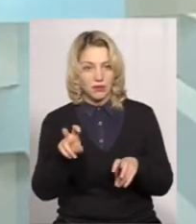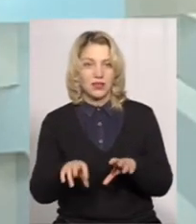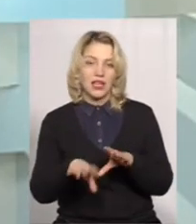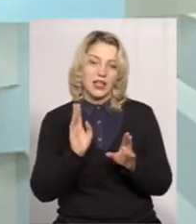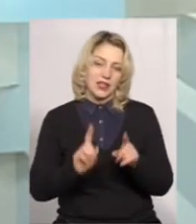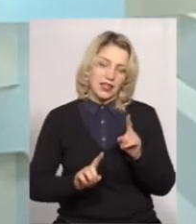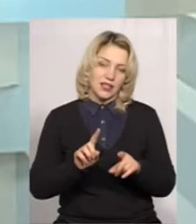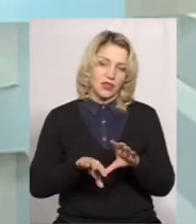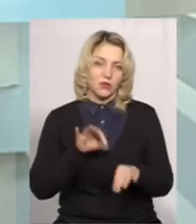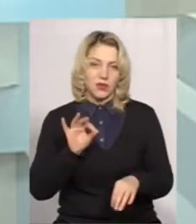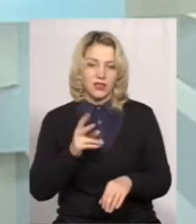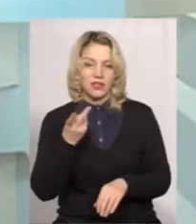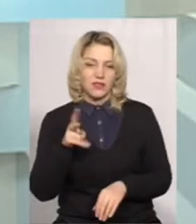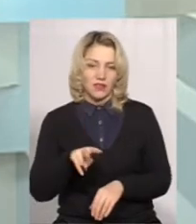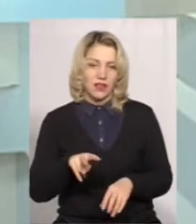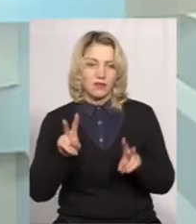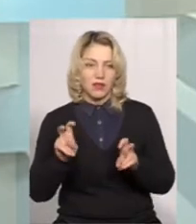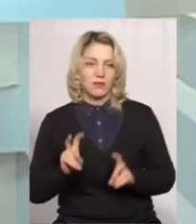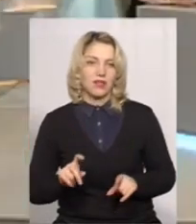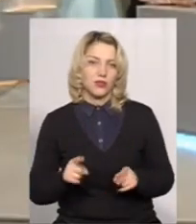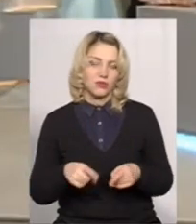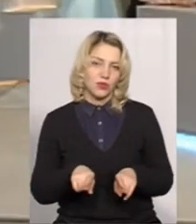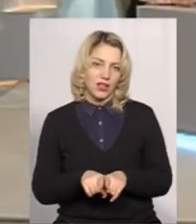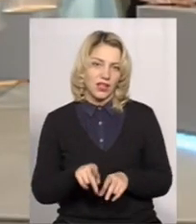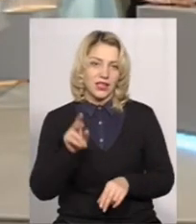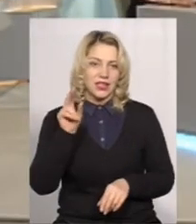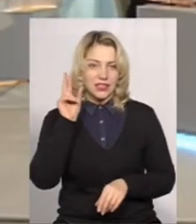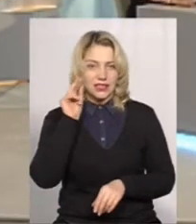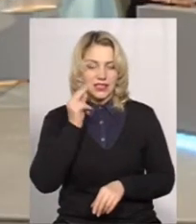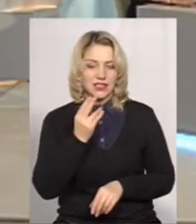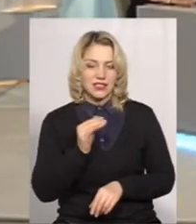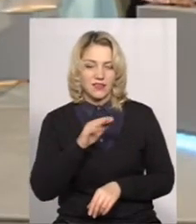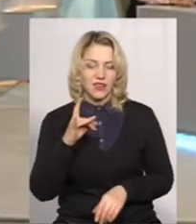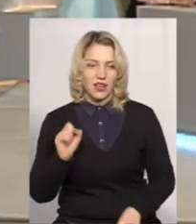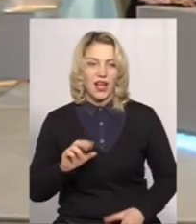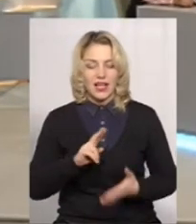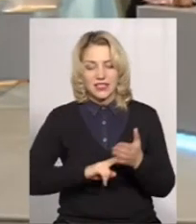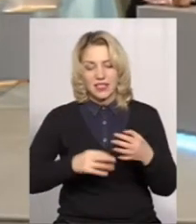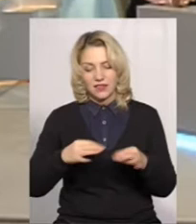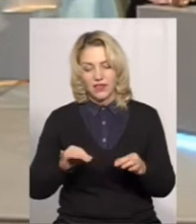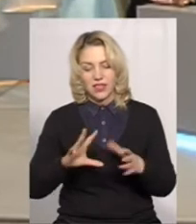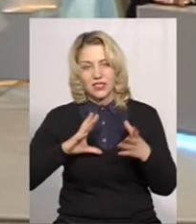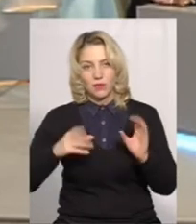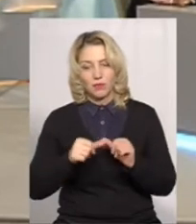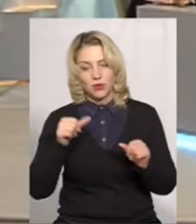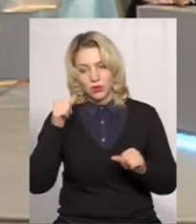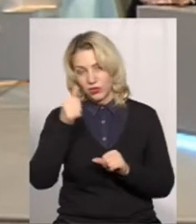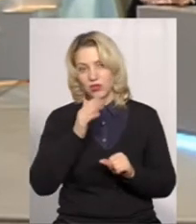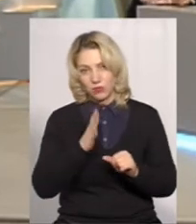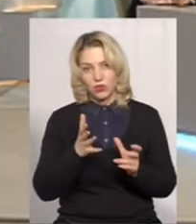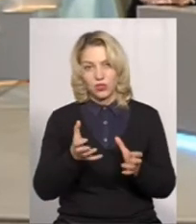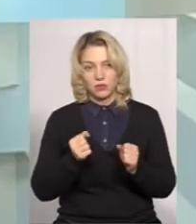деякі обирали два предмета. Тому от така цифра. А сертифікати з результатами ЗНО минулих років вище